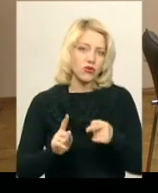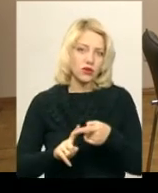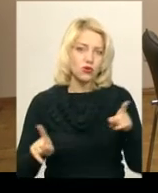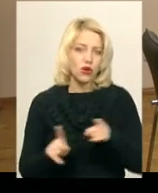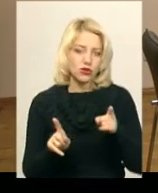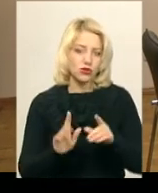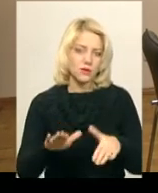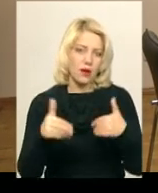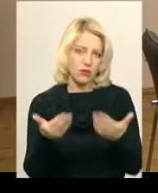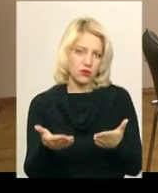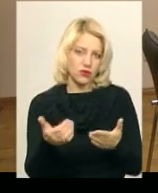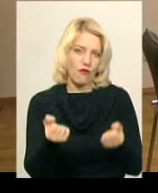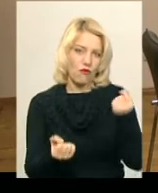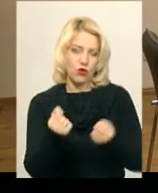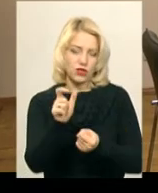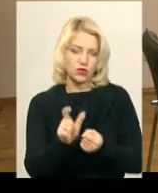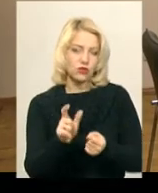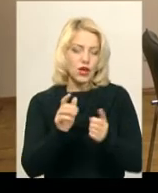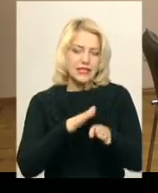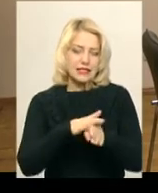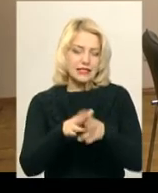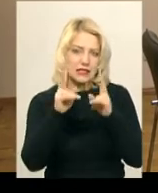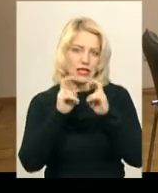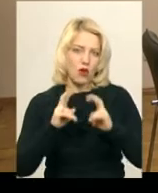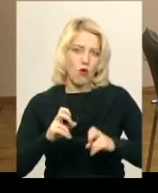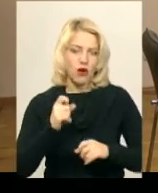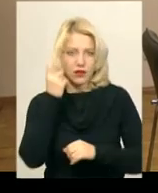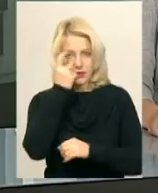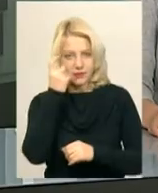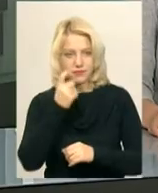запропонувати водію здійснити огляд на стан алкогольного сп'яніння.